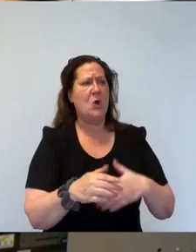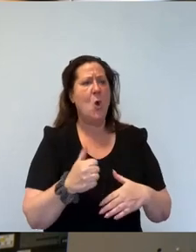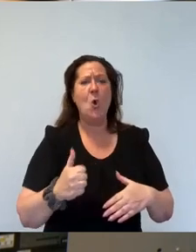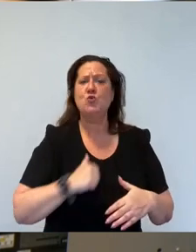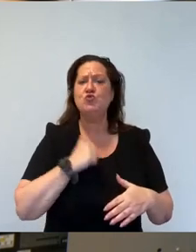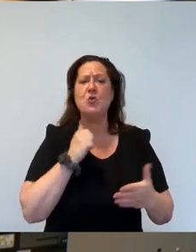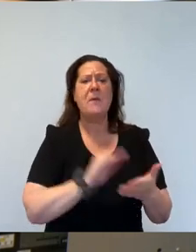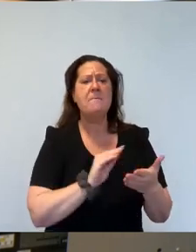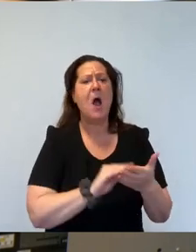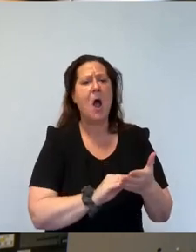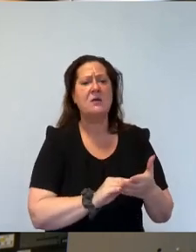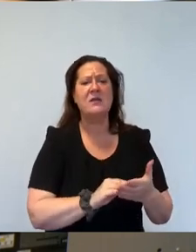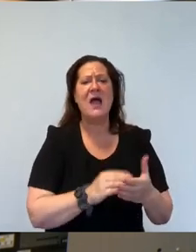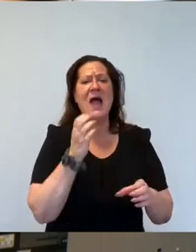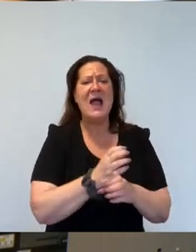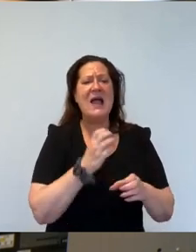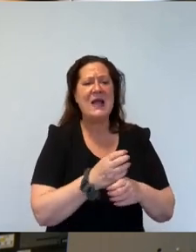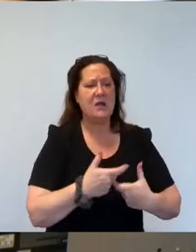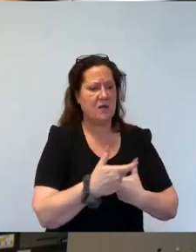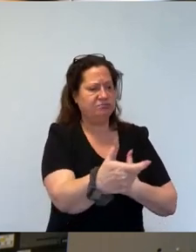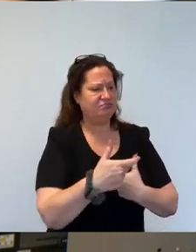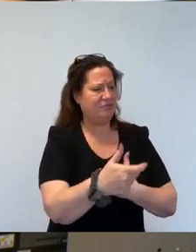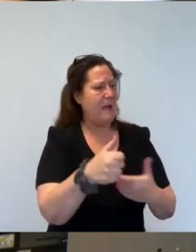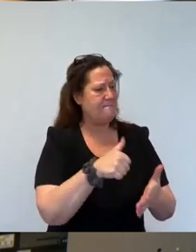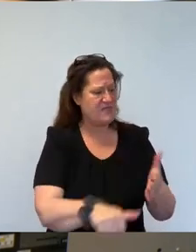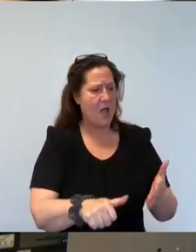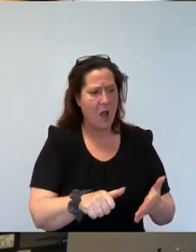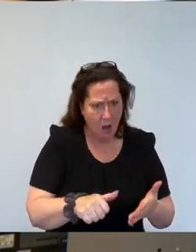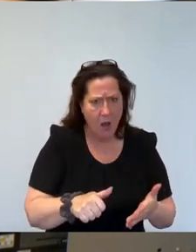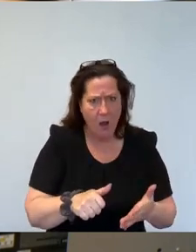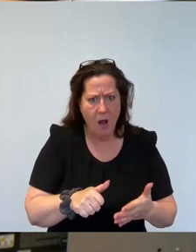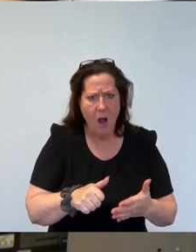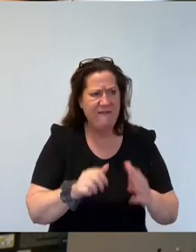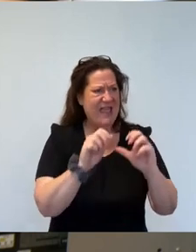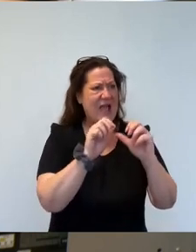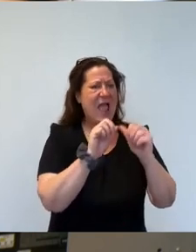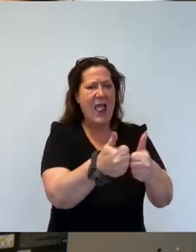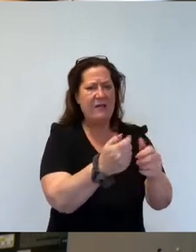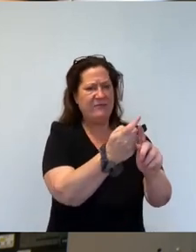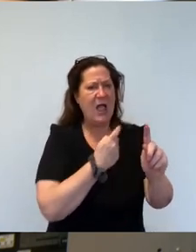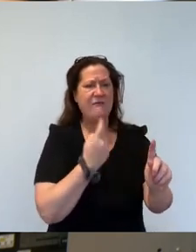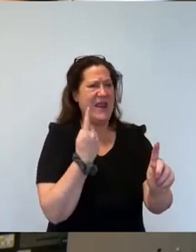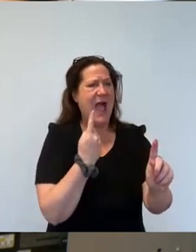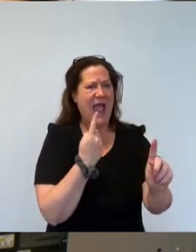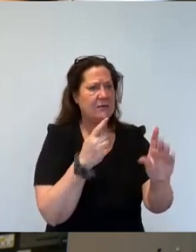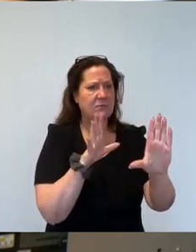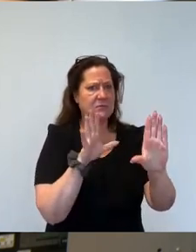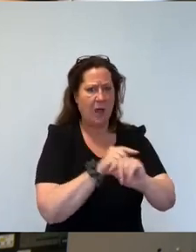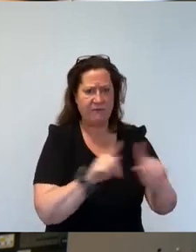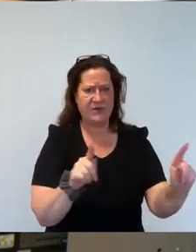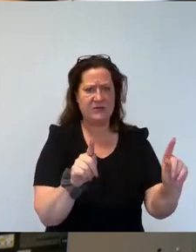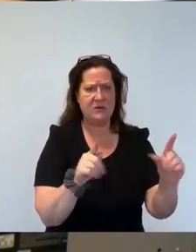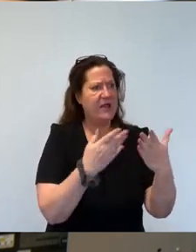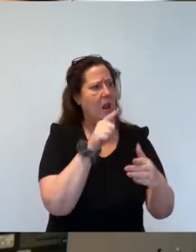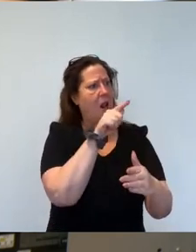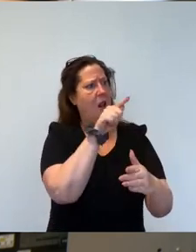aufs Kassenband legt, sich beim Bezahlen dann herausstellt, dass von den elf Produkten eines nicht in den Katalog rein zählt, weil es